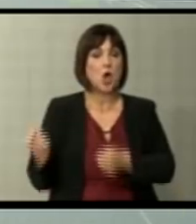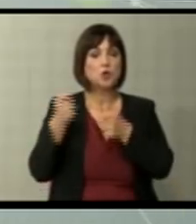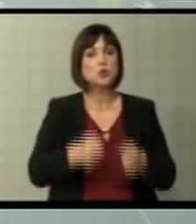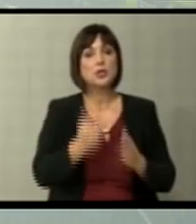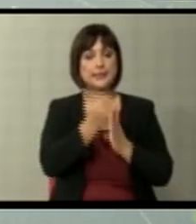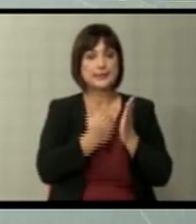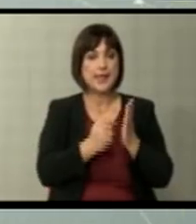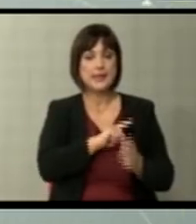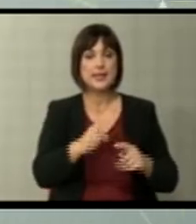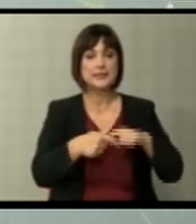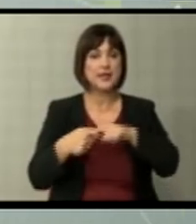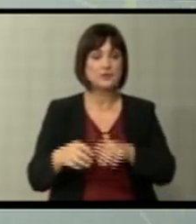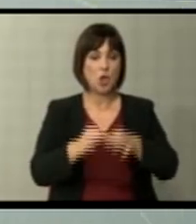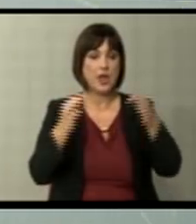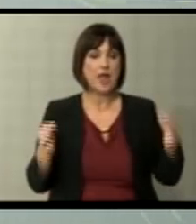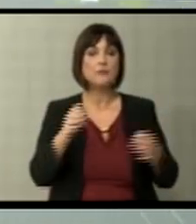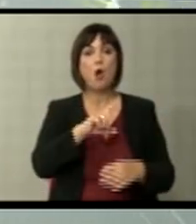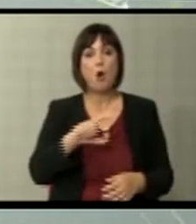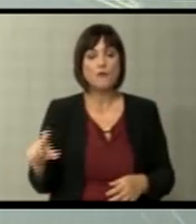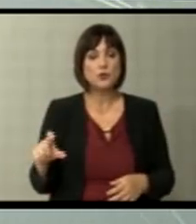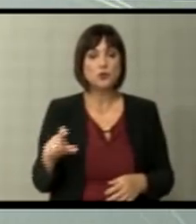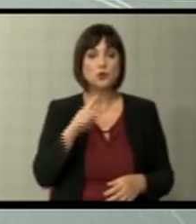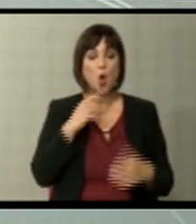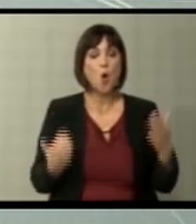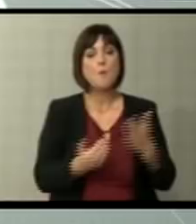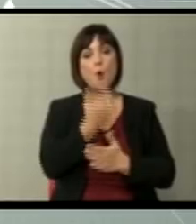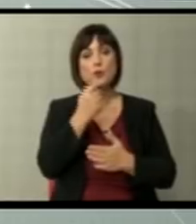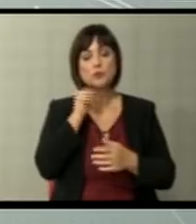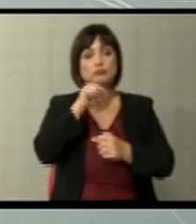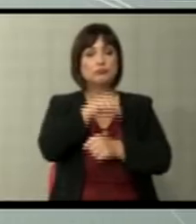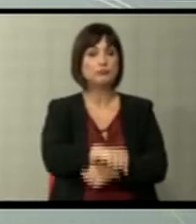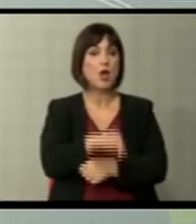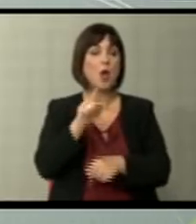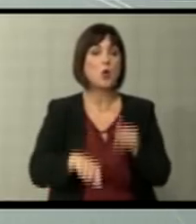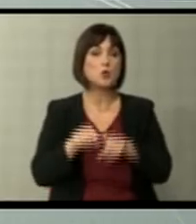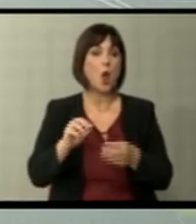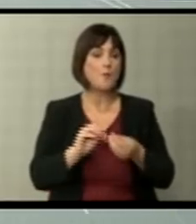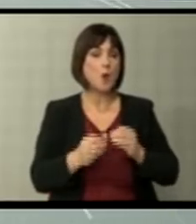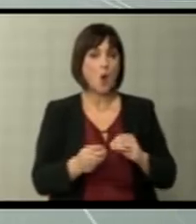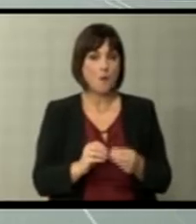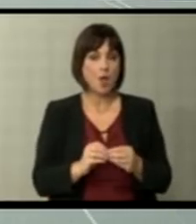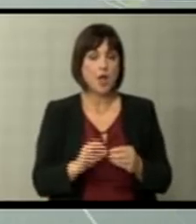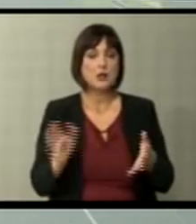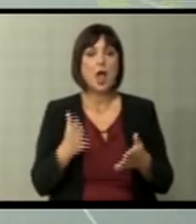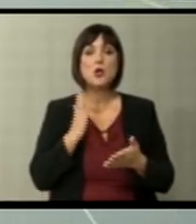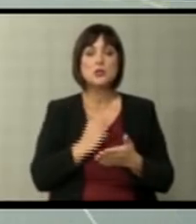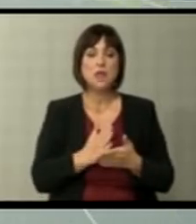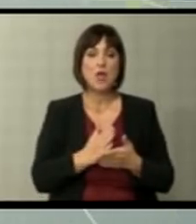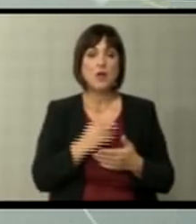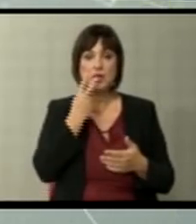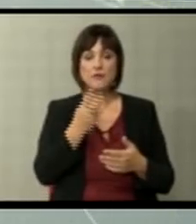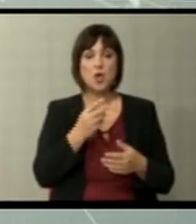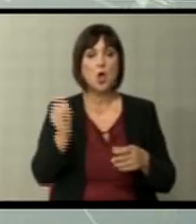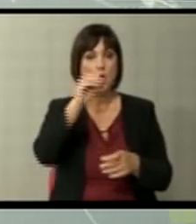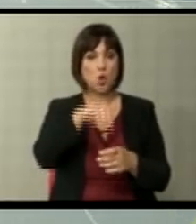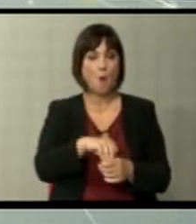на законот за независно јавно обвинителство, што повторно се наметнува како одреден проблем, но како и да е, ќе видиме